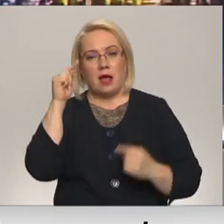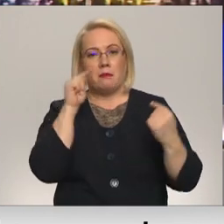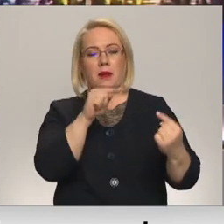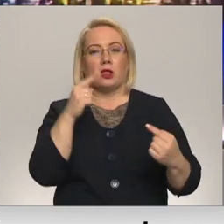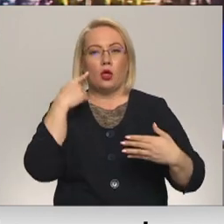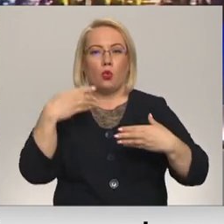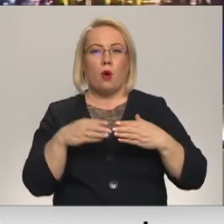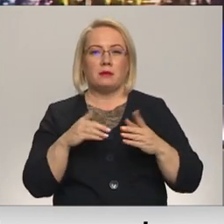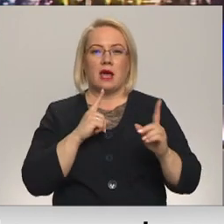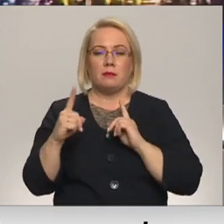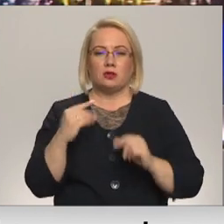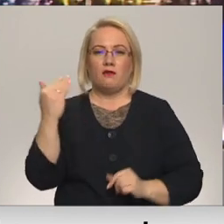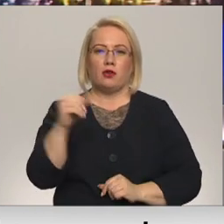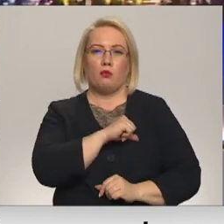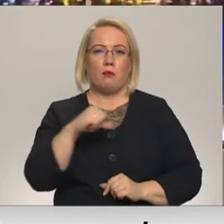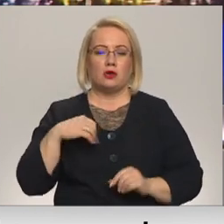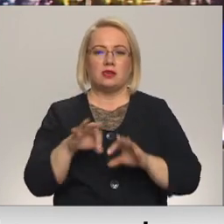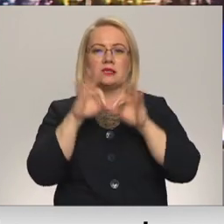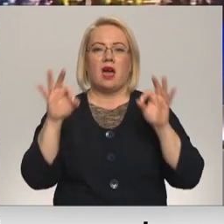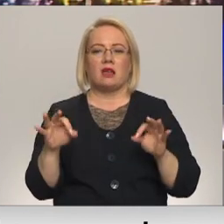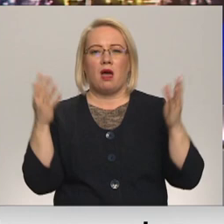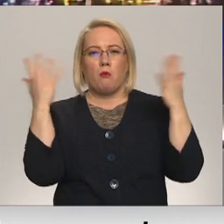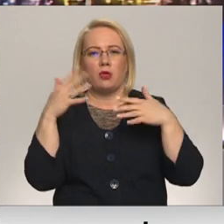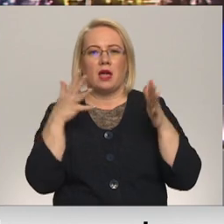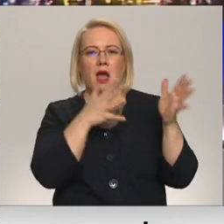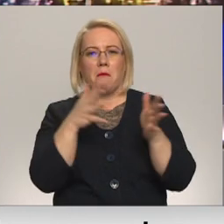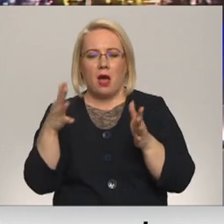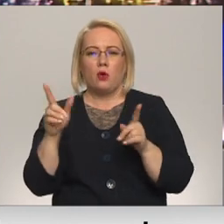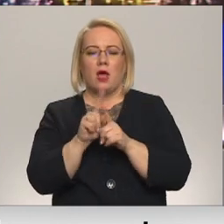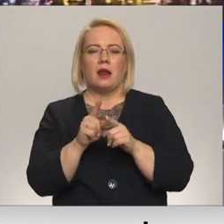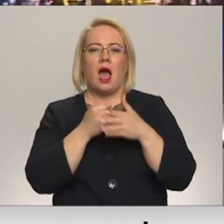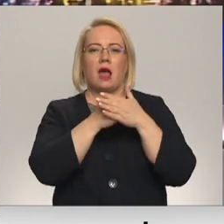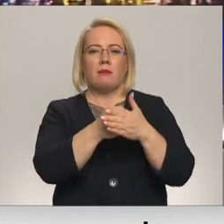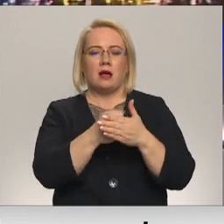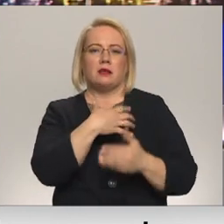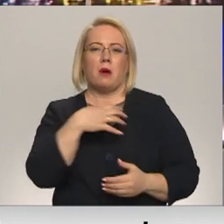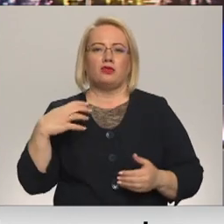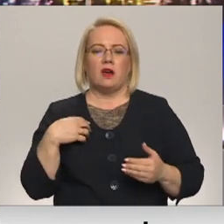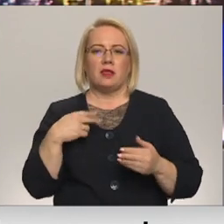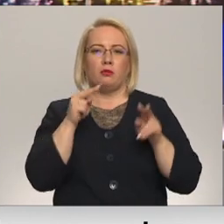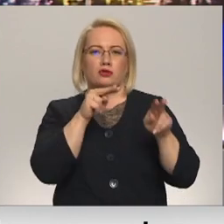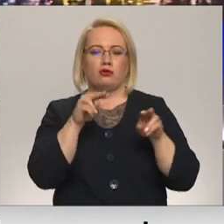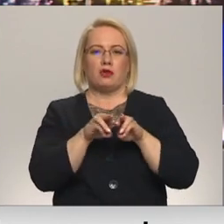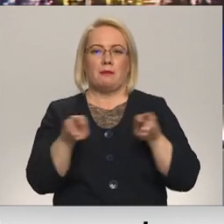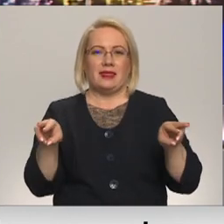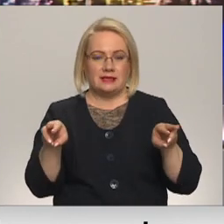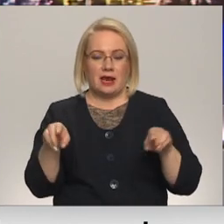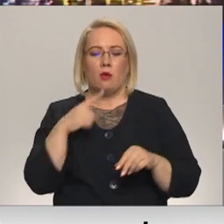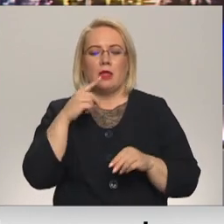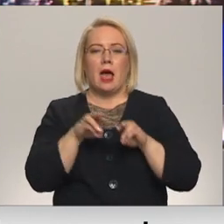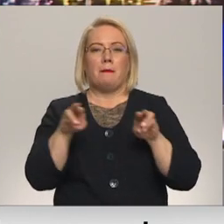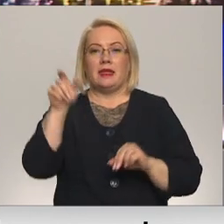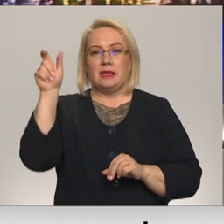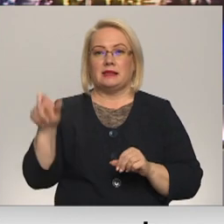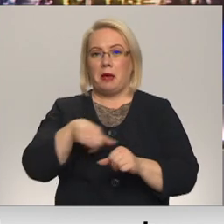administrāciju un viņu pašu izvērsta politiska kampaņa, ko atbalstot arī pašvaldības uzraugošā ministriju. Ministra pārstāvētā politiskā spēka